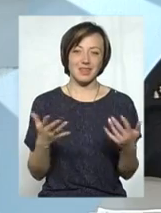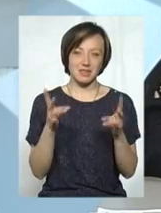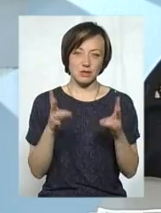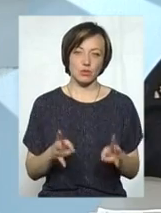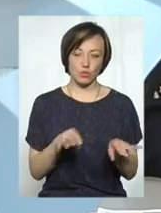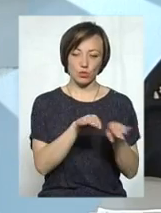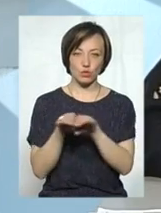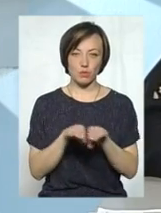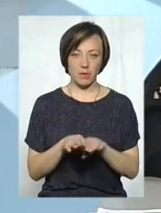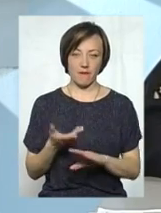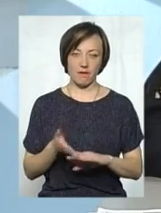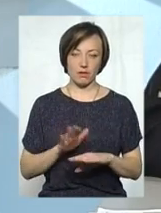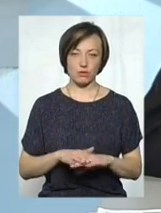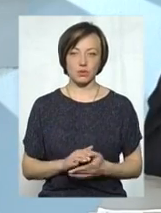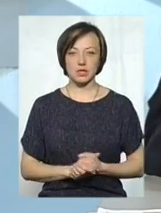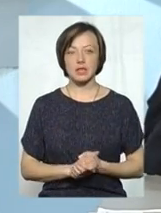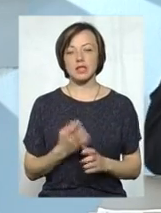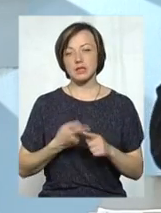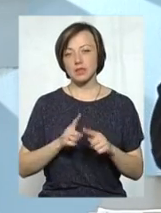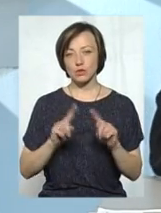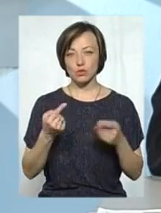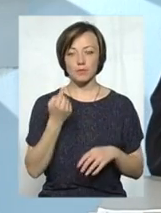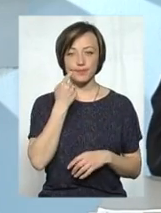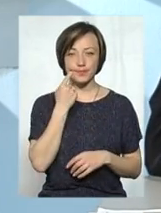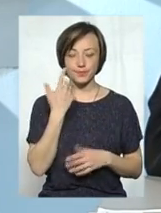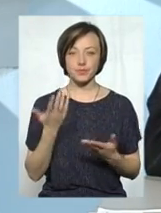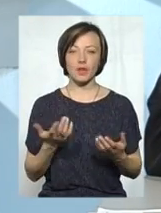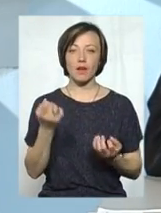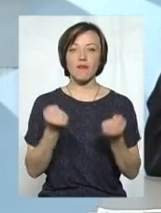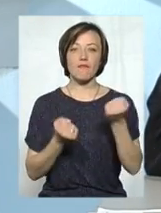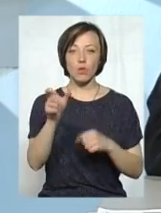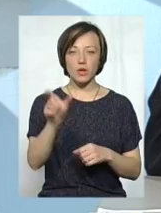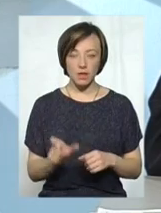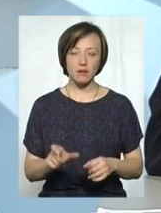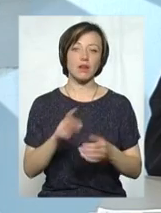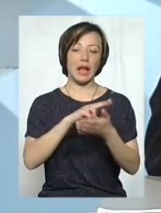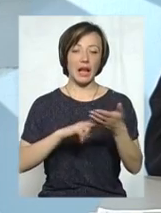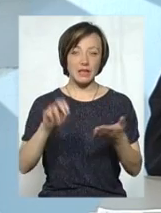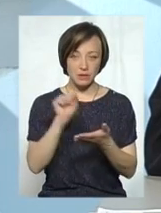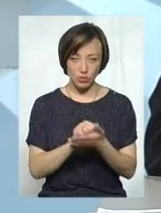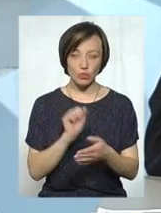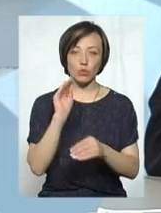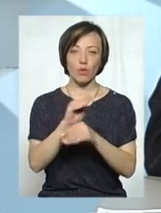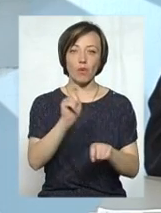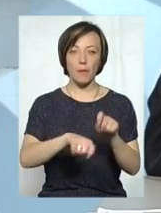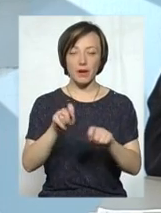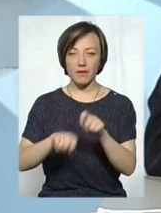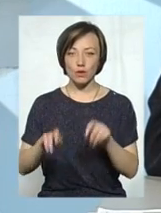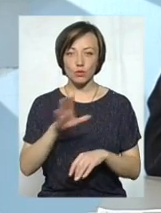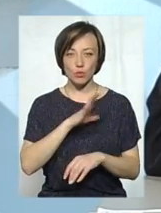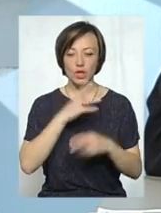ступеня важкості. Що надзвичайно прикро. Водій ліцензований. Було додатково перевірено